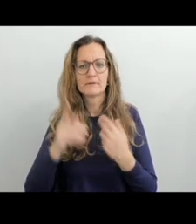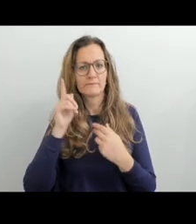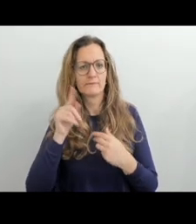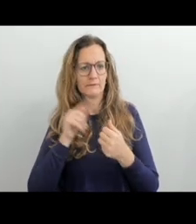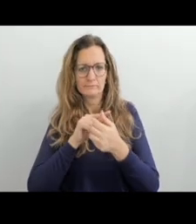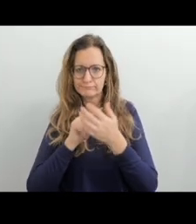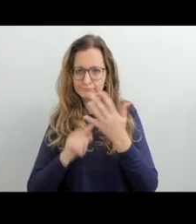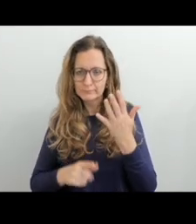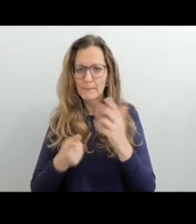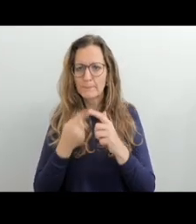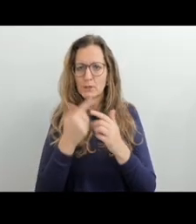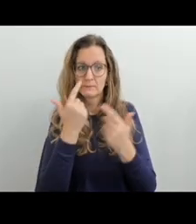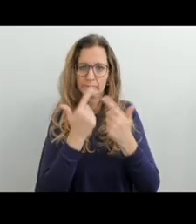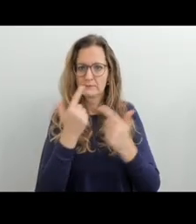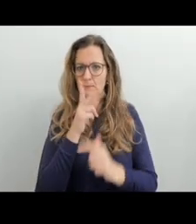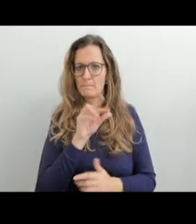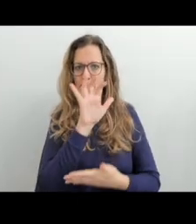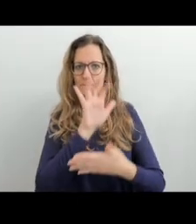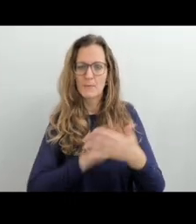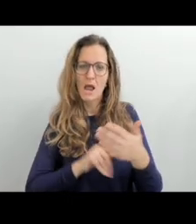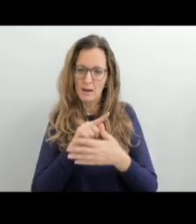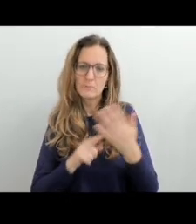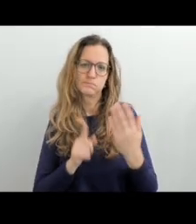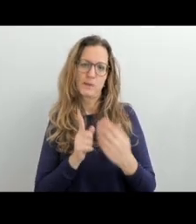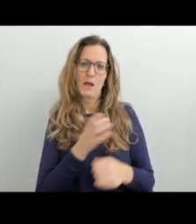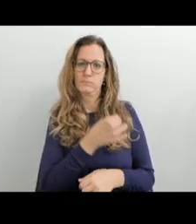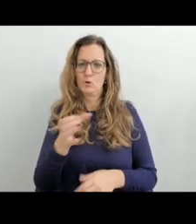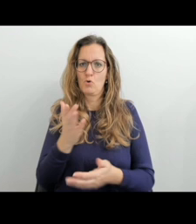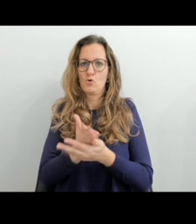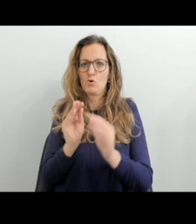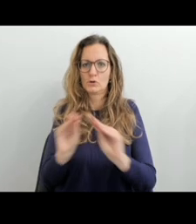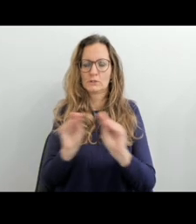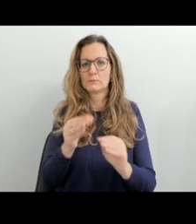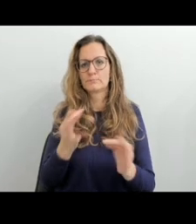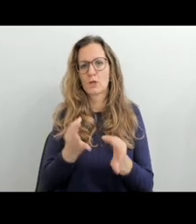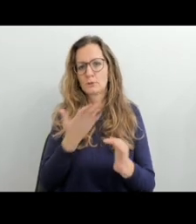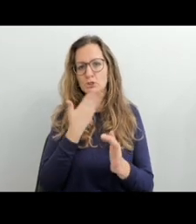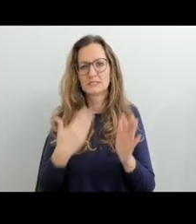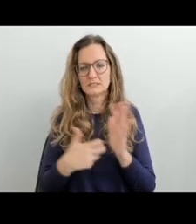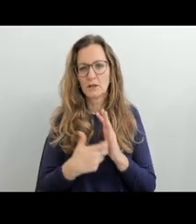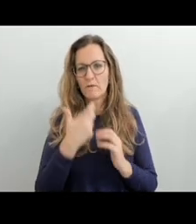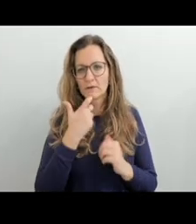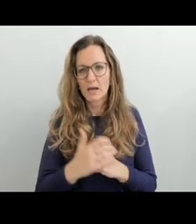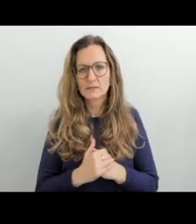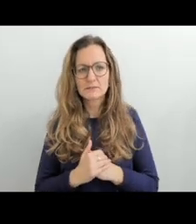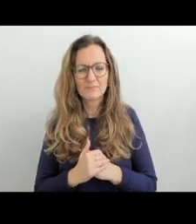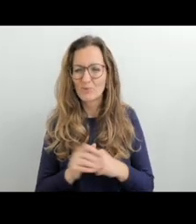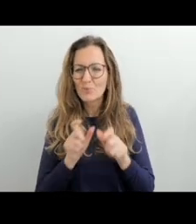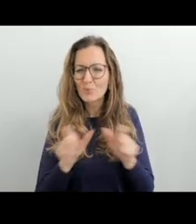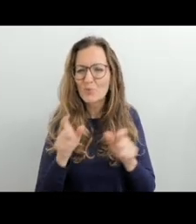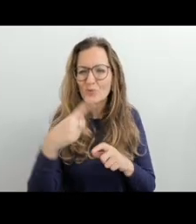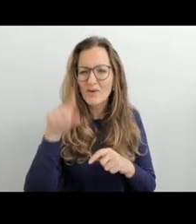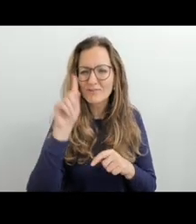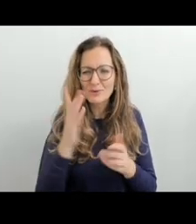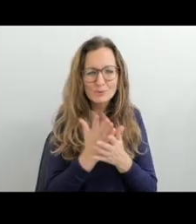Měl by znát základy lingvistiky českého znakového jazyka. Všechny tyto podmínky, tento profil je podrobně popsán v té kapitole.